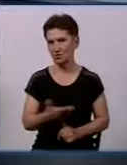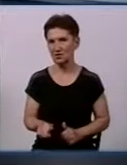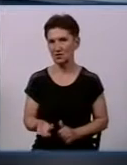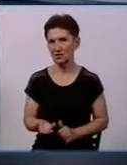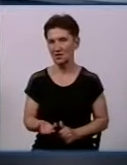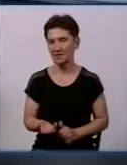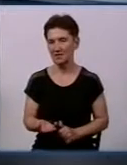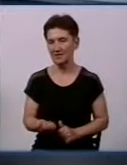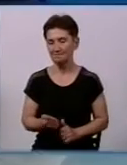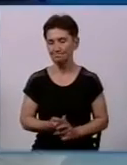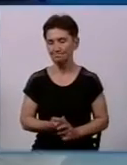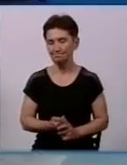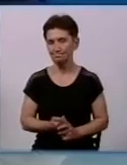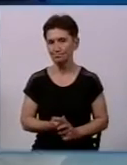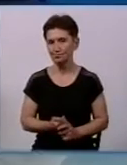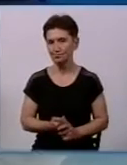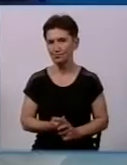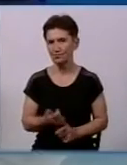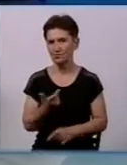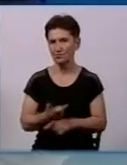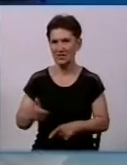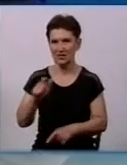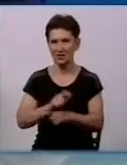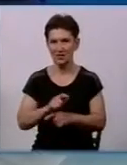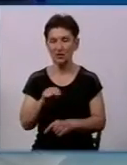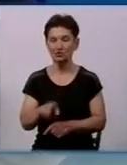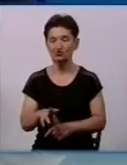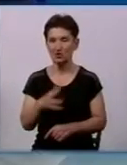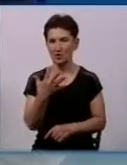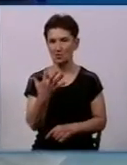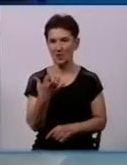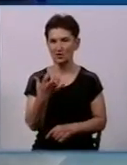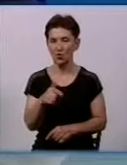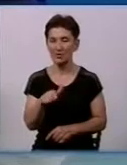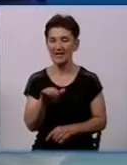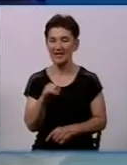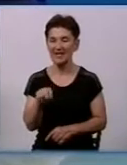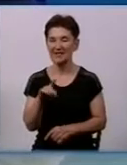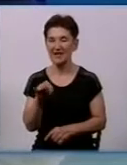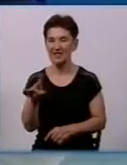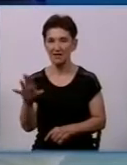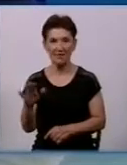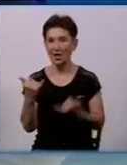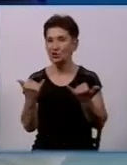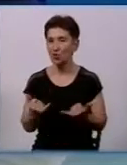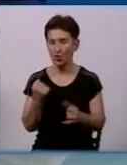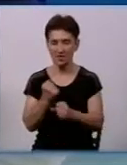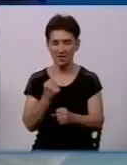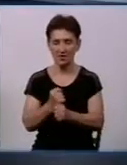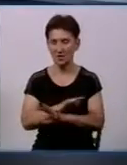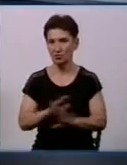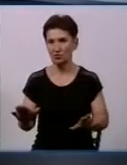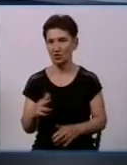Валерій Петрович, більше, ніж 500 гідрантів у Кропивницькому і сьогодні з них не працює близько 300.